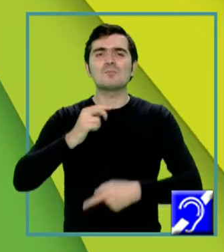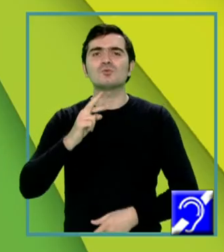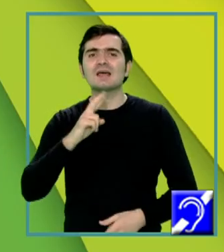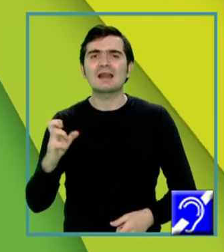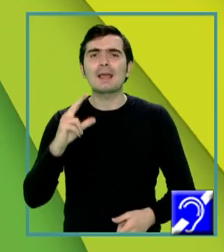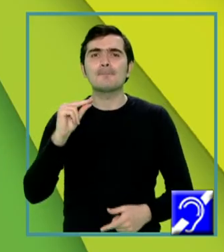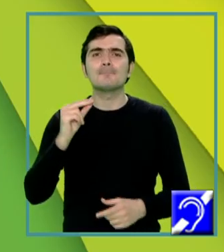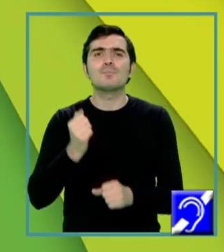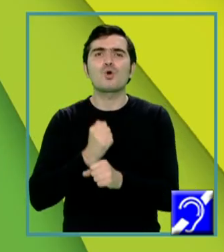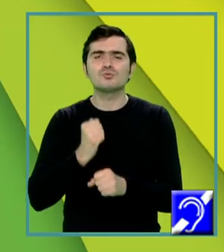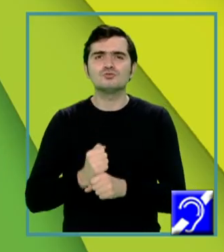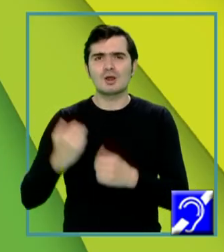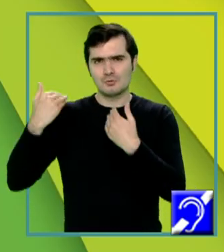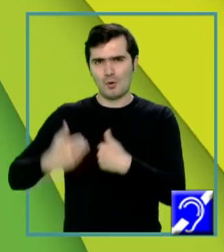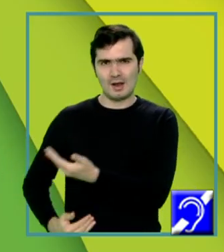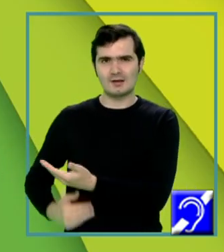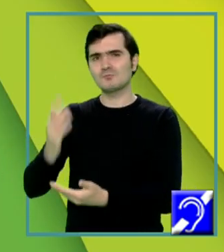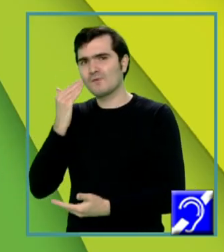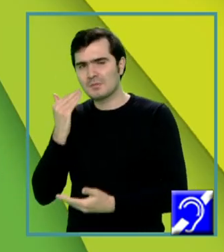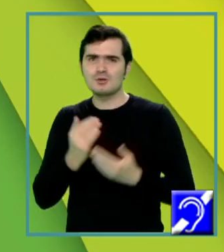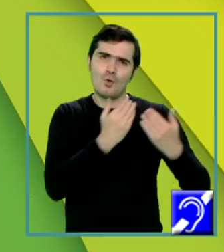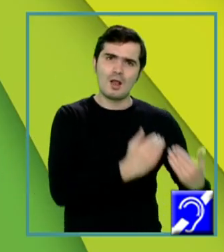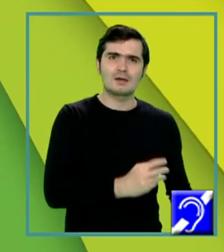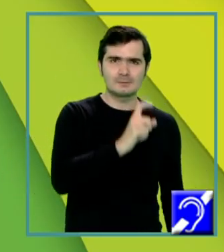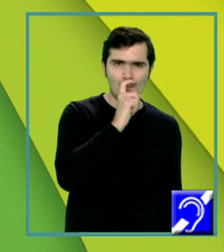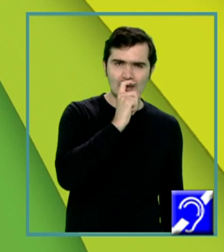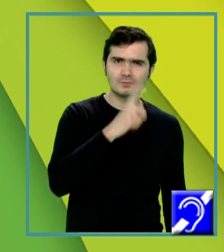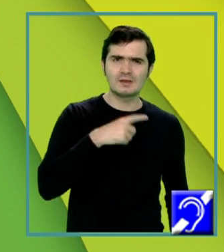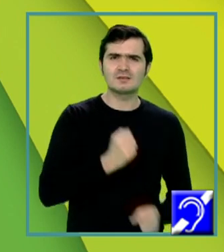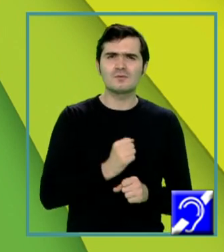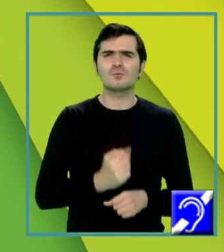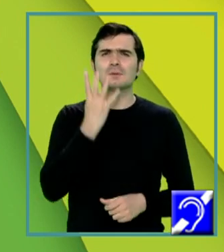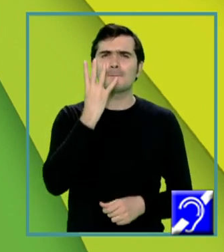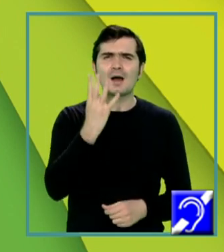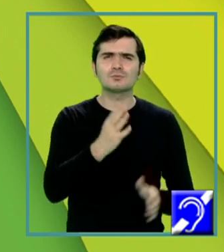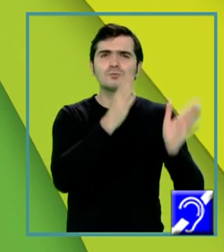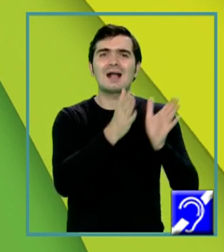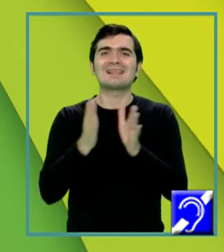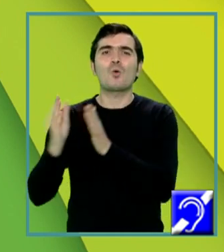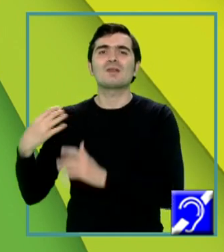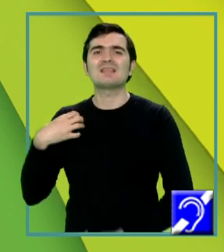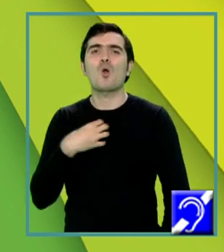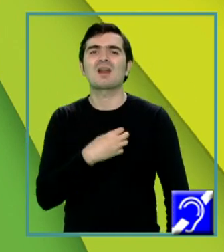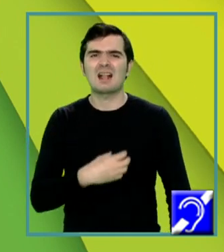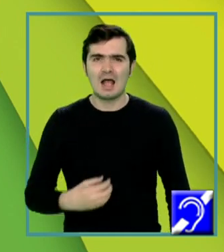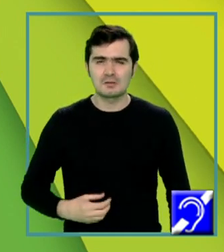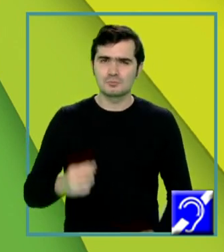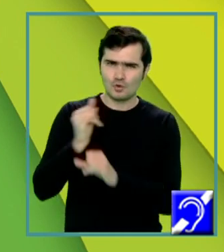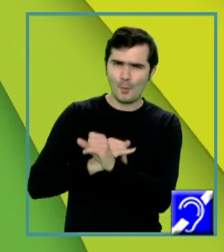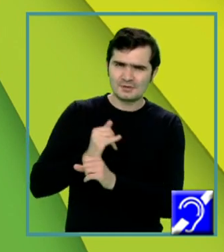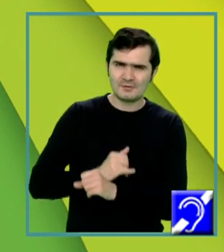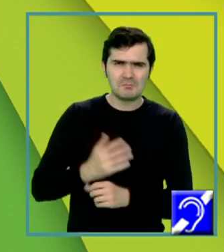în organismul feminin cât și în cel masculin, este alcătuit din patru categorii de organe. Le observăm,